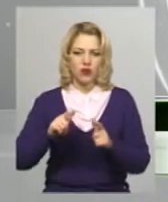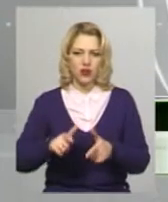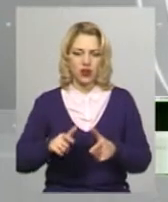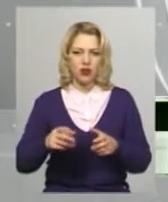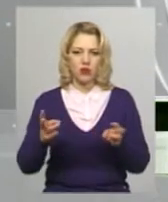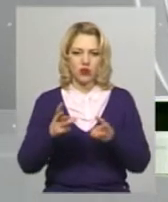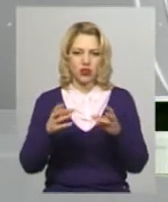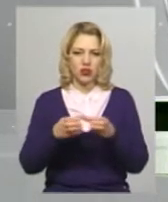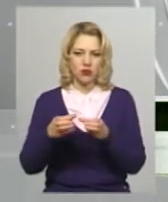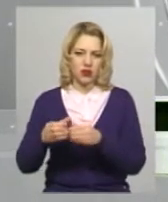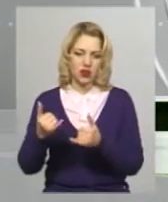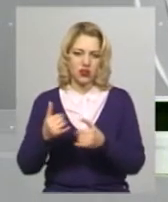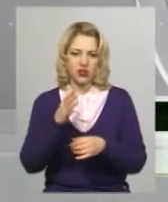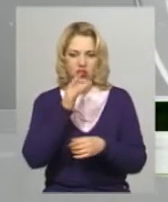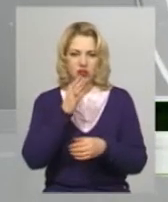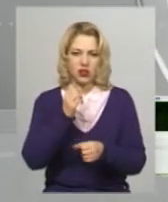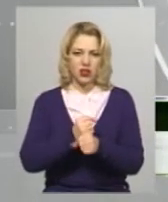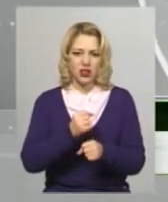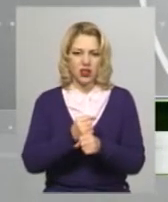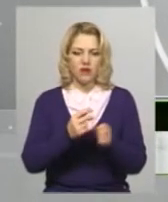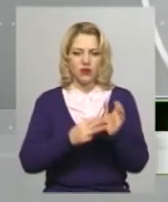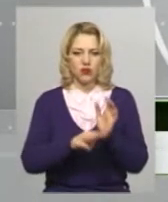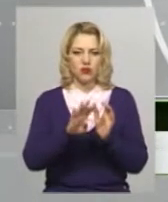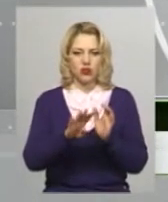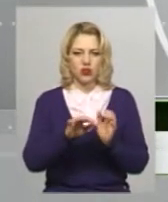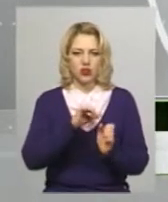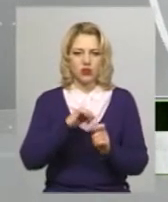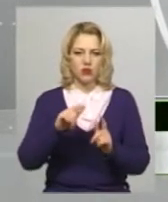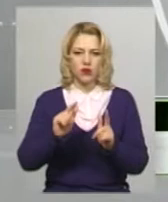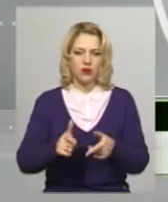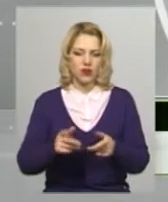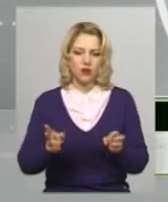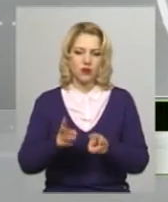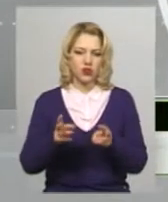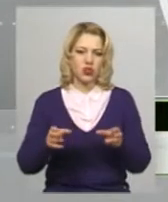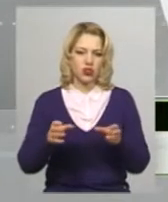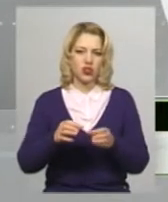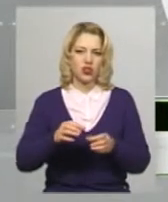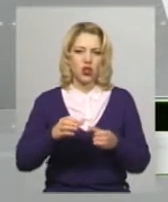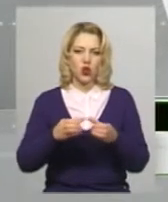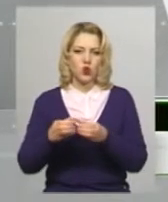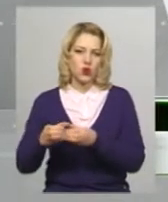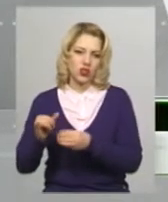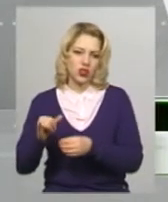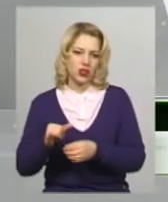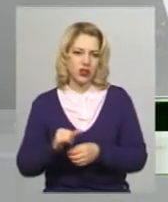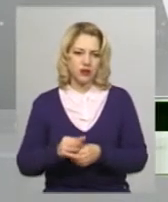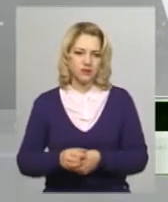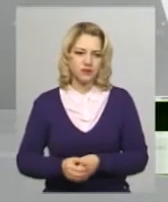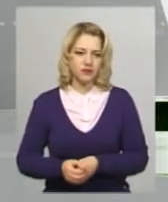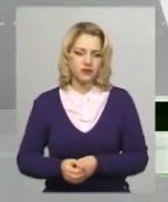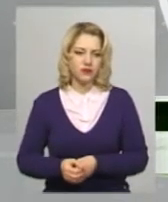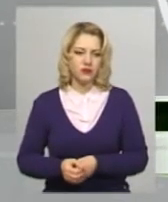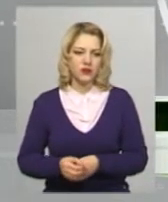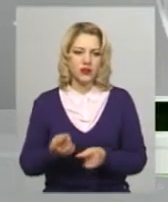час в області зараз діє 84 добровільні пожежні дружини та 90 підрозділів місцевих пожежних команд.